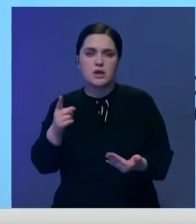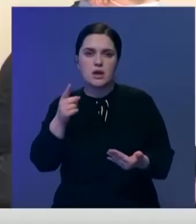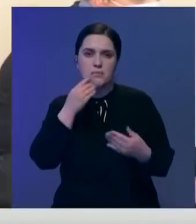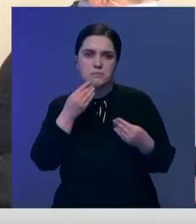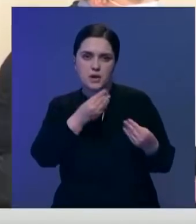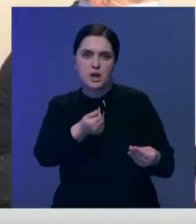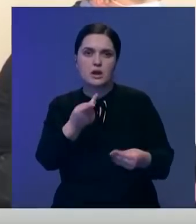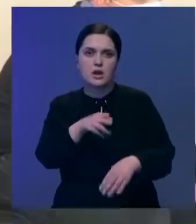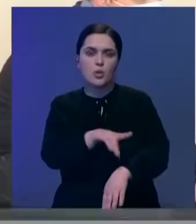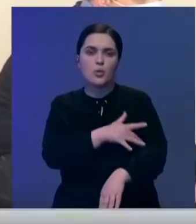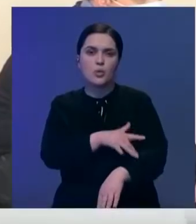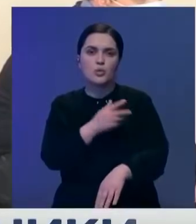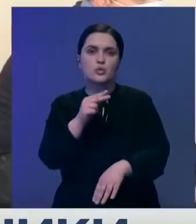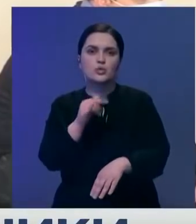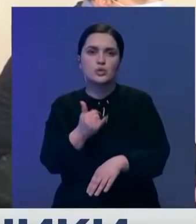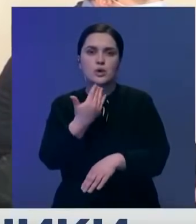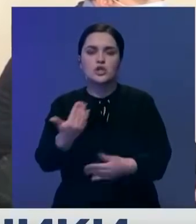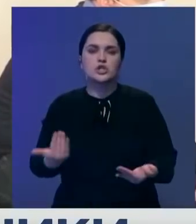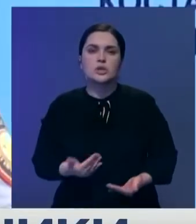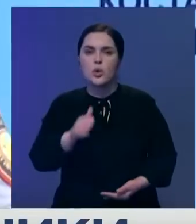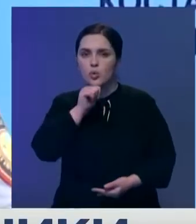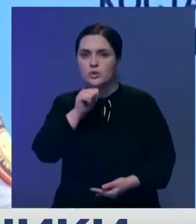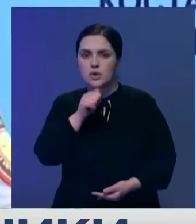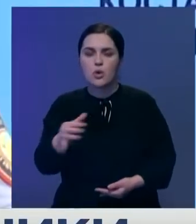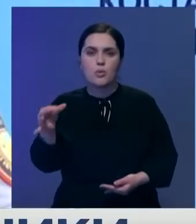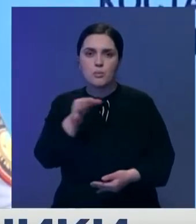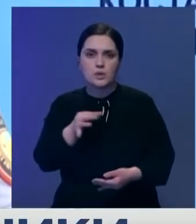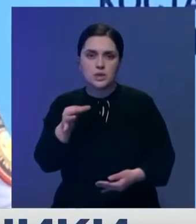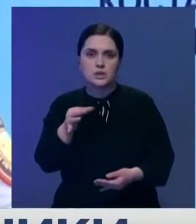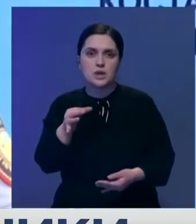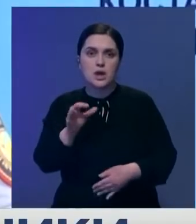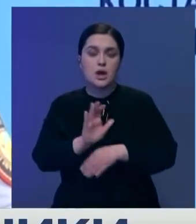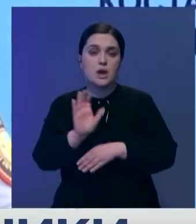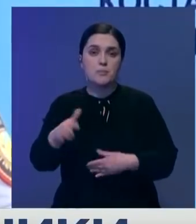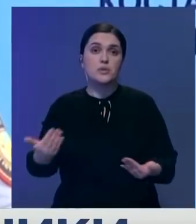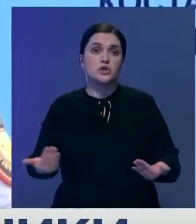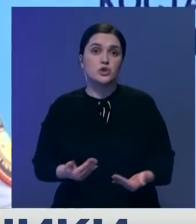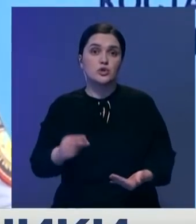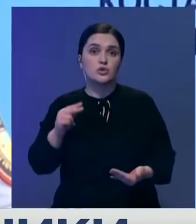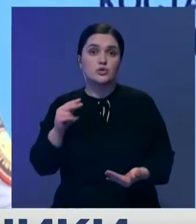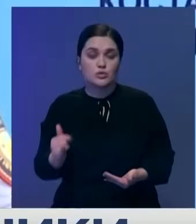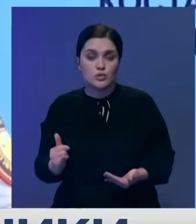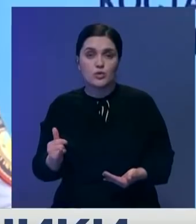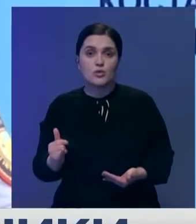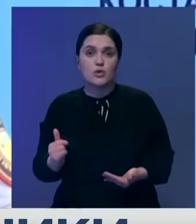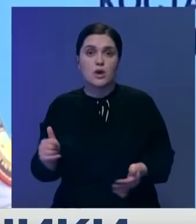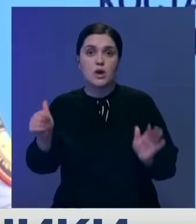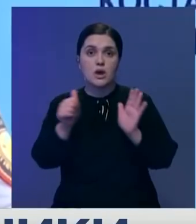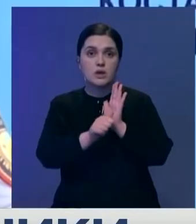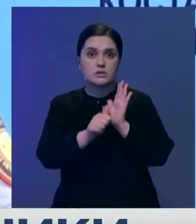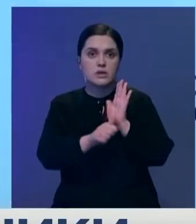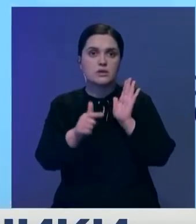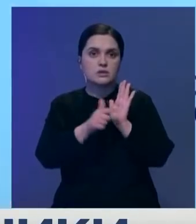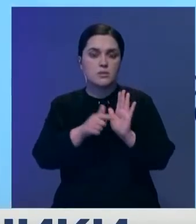курьера уроженца Шуйского района, жителя Кустанайской области. Отправитель является житель Шуйского района, 67-летний